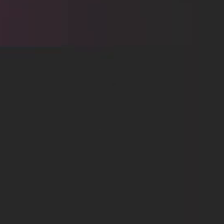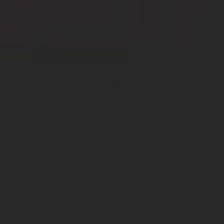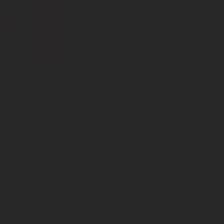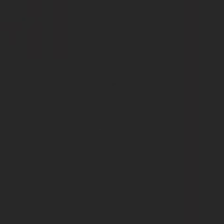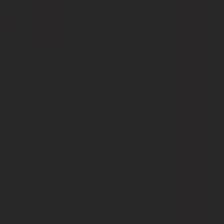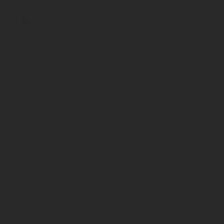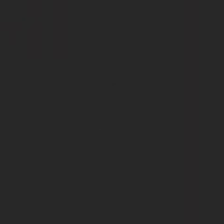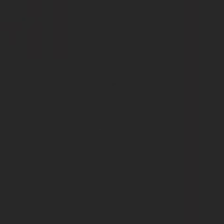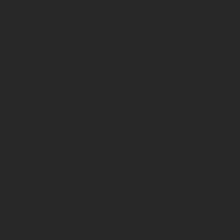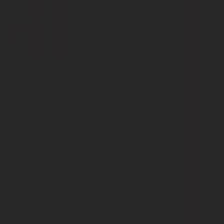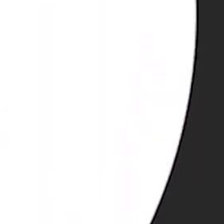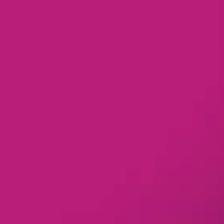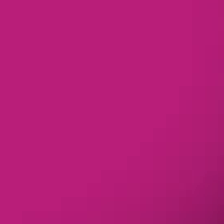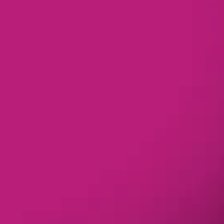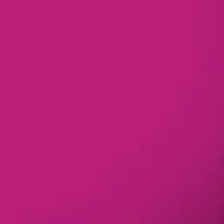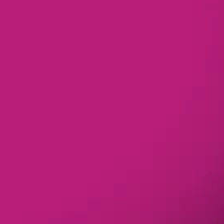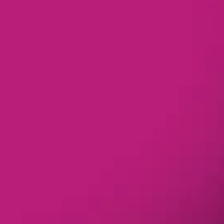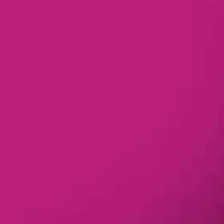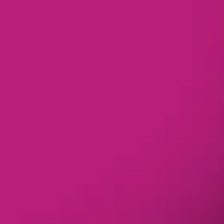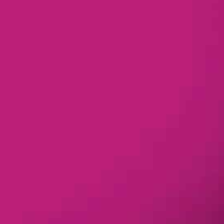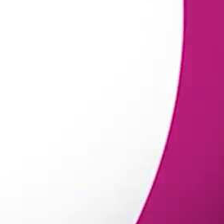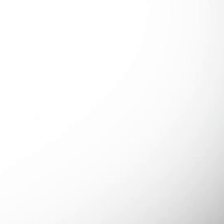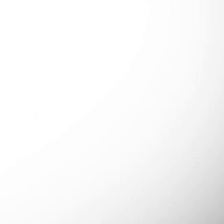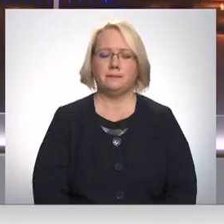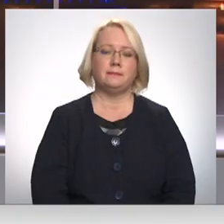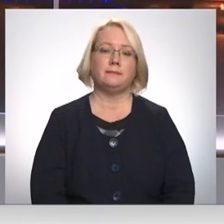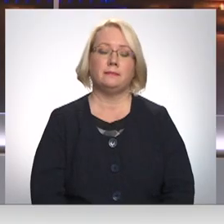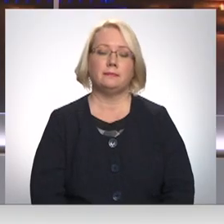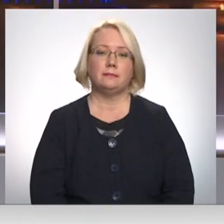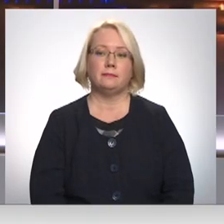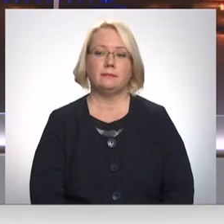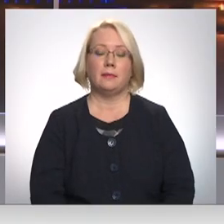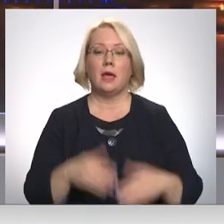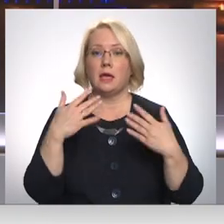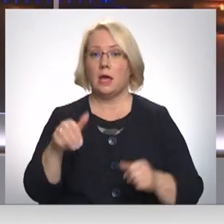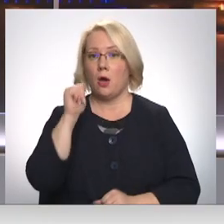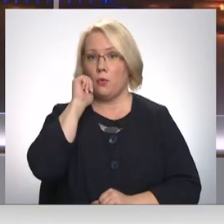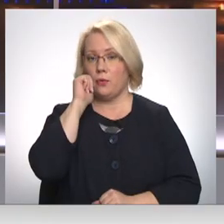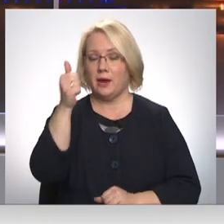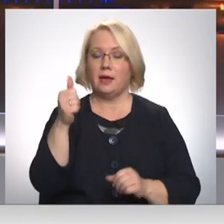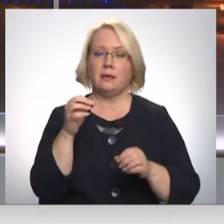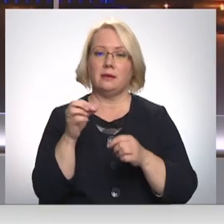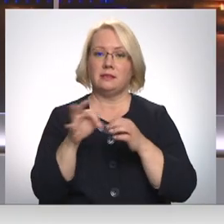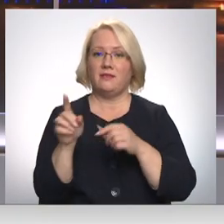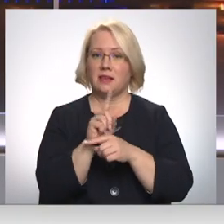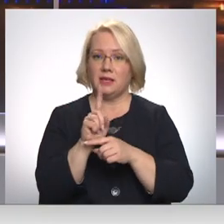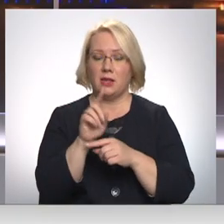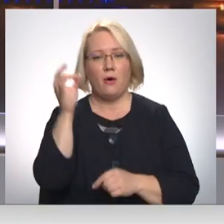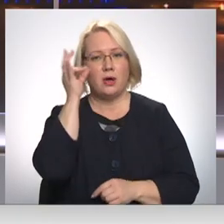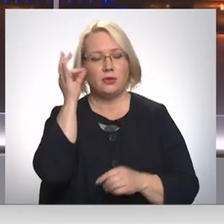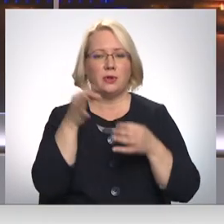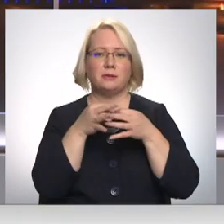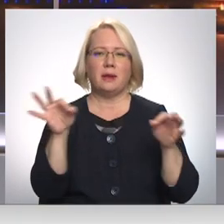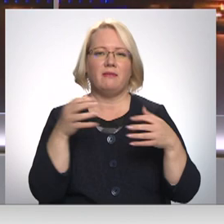Re! Viss ēters ir te! Jau rīt vakar iedzot svecītas un atceroties brīvības